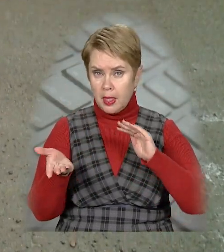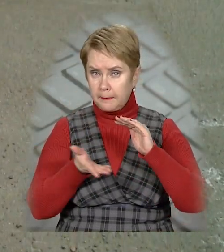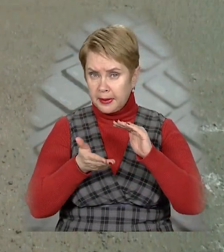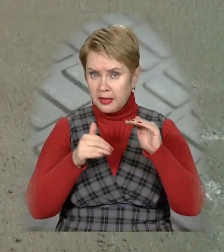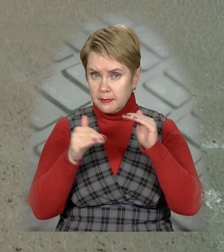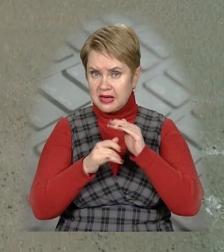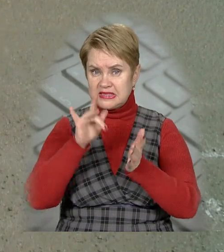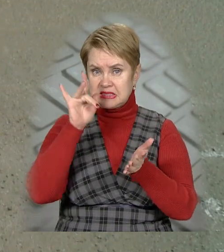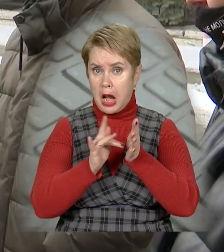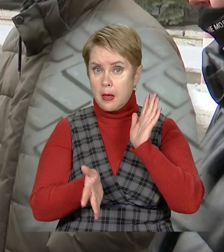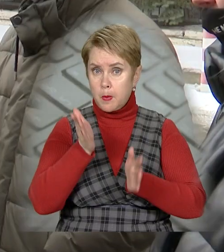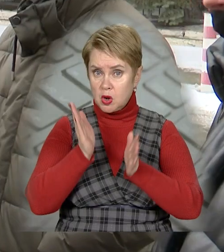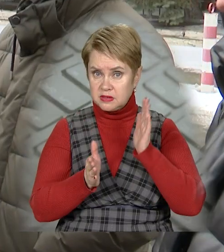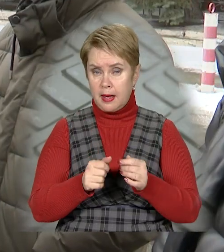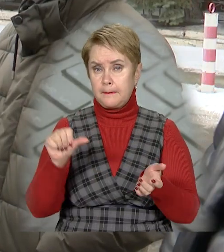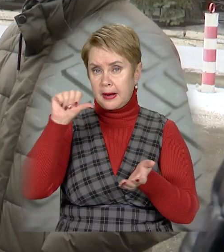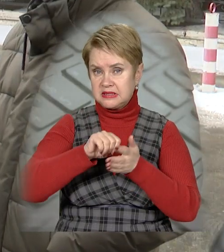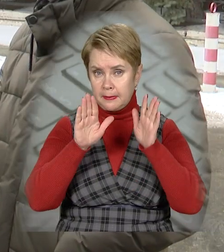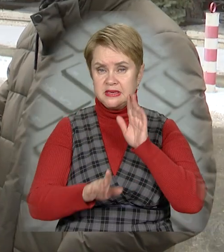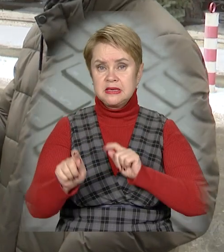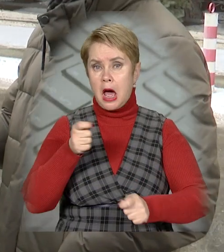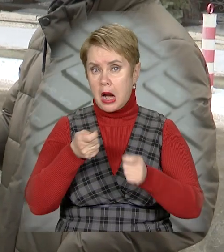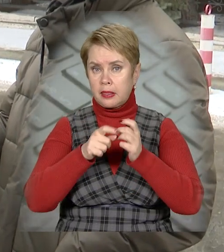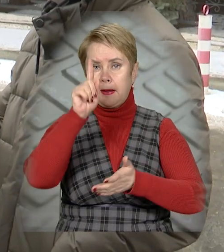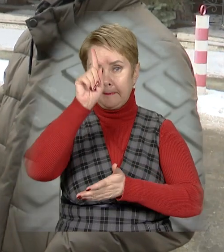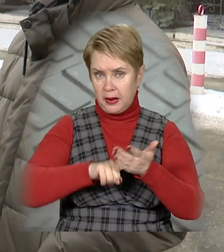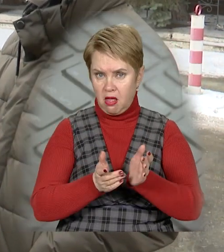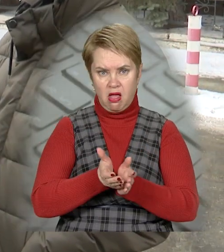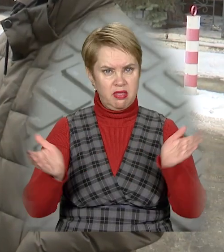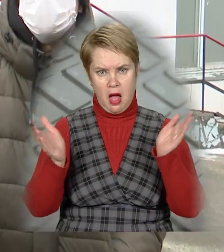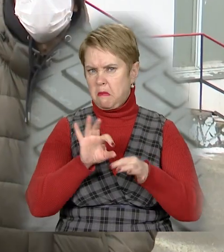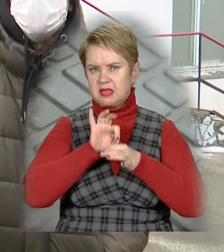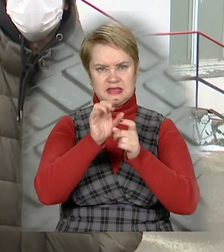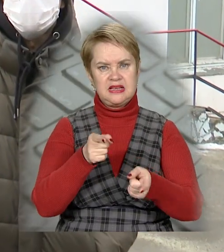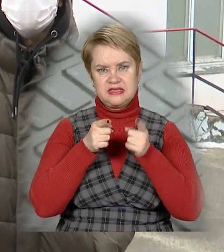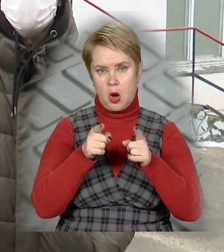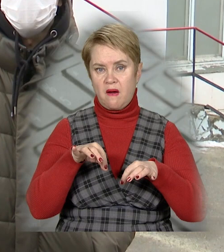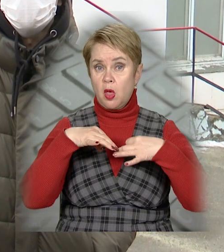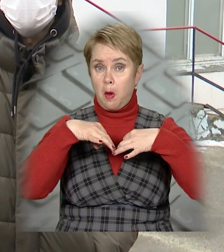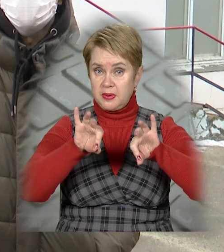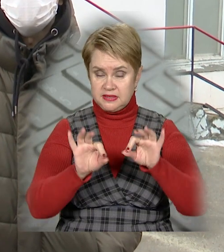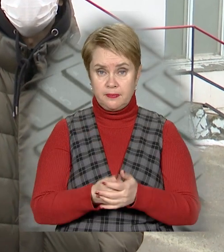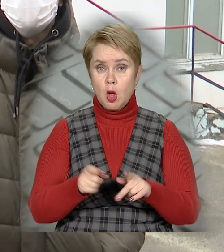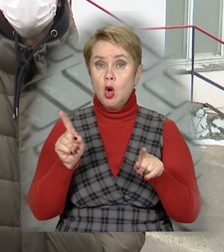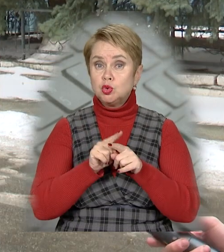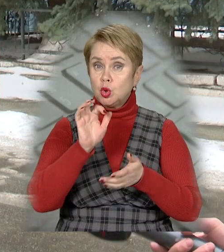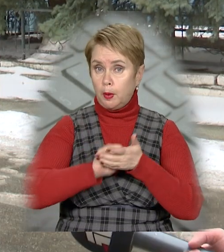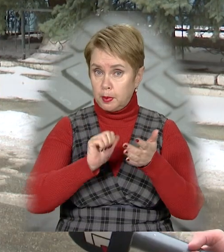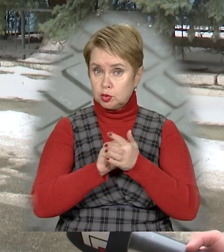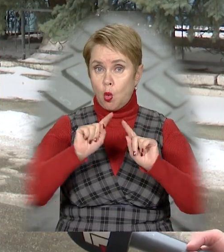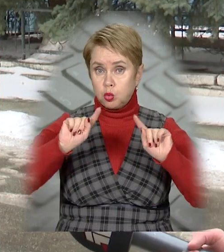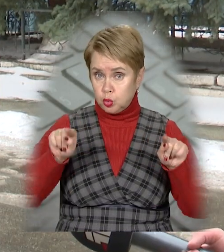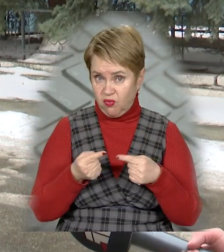чи не підмиває і центральний проспект. Представники міськради переконані, яма не несе загрози для автомобілістів. Щодо